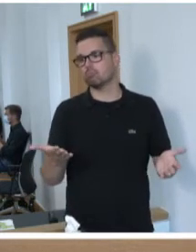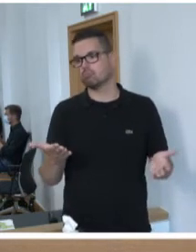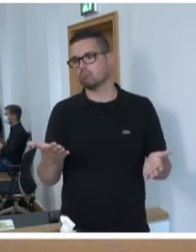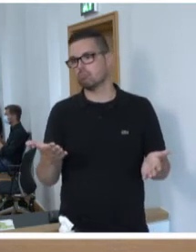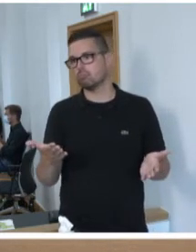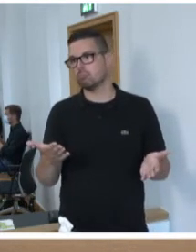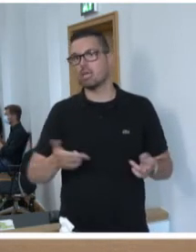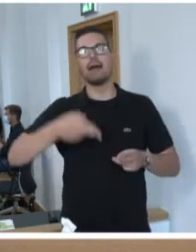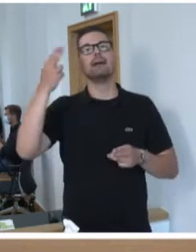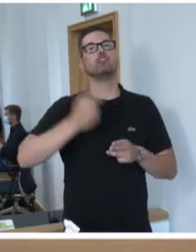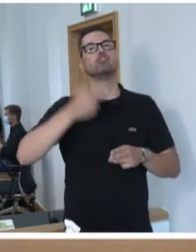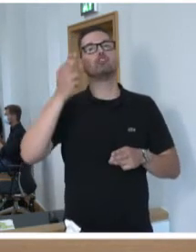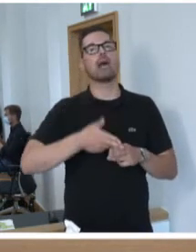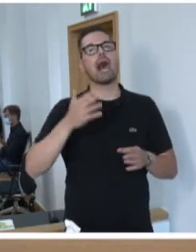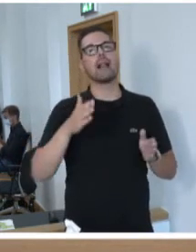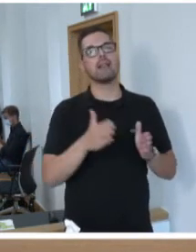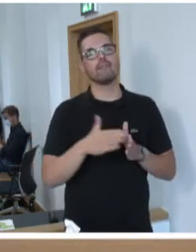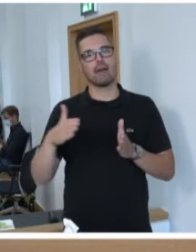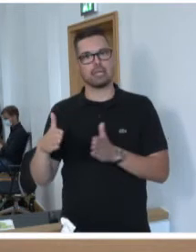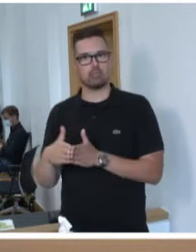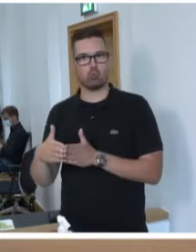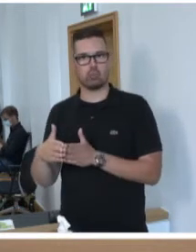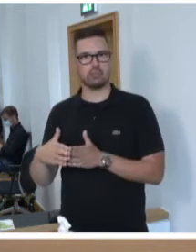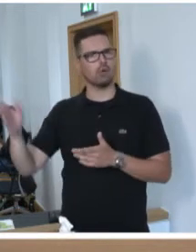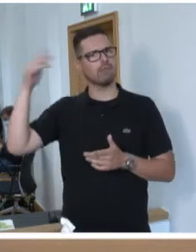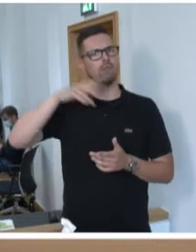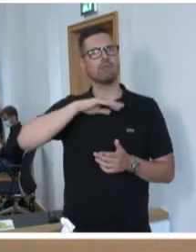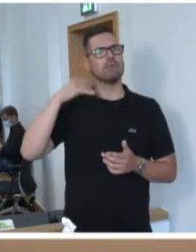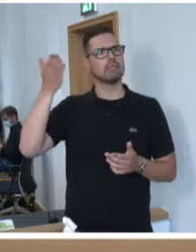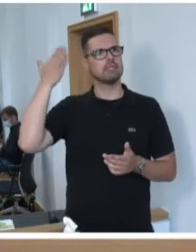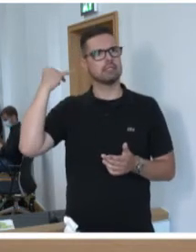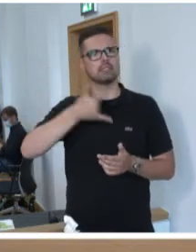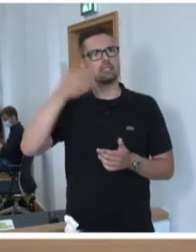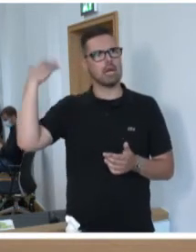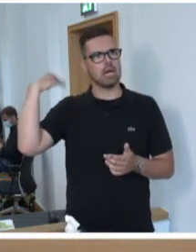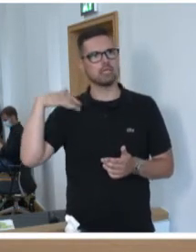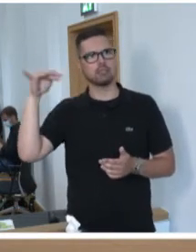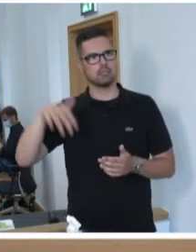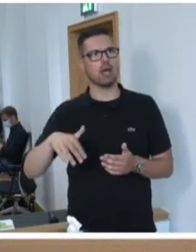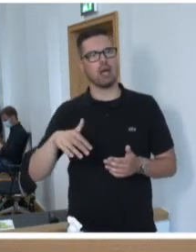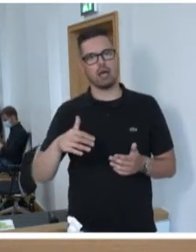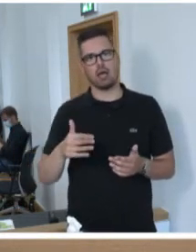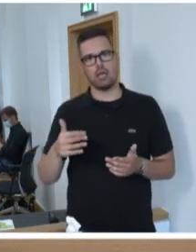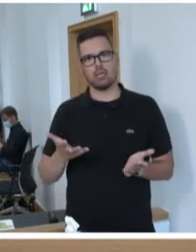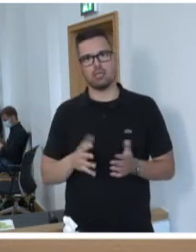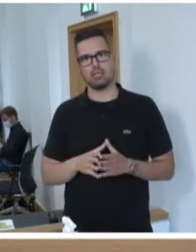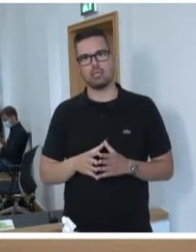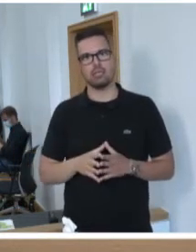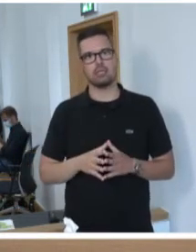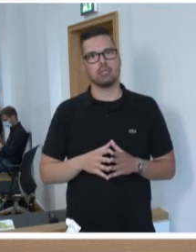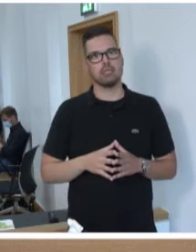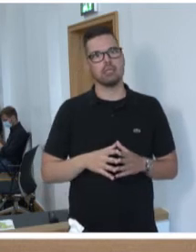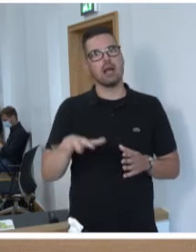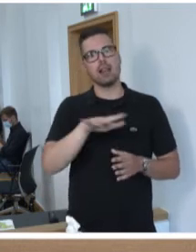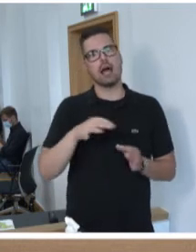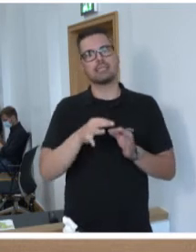Stahlfraktion, die es in diesem Hause vor vielen Jahren, vor einigen Jahrzehnten schon einmal gegeben hat. Das war ein besonderer